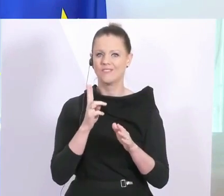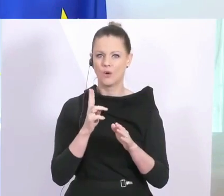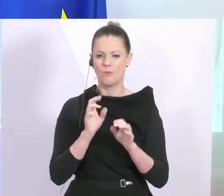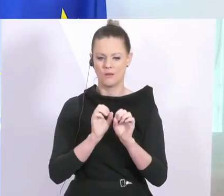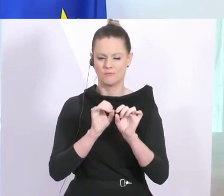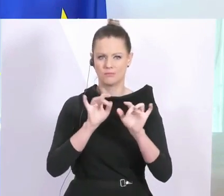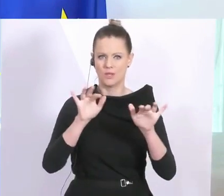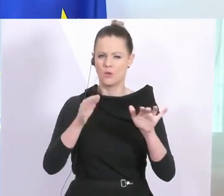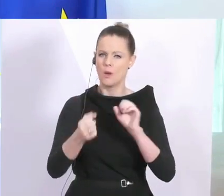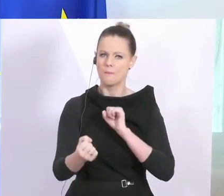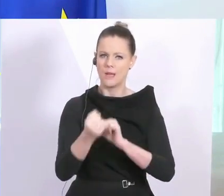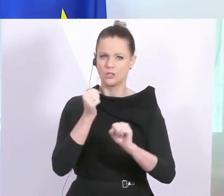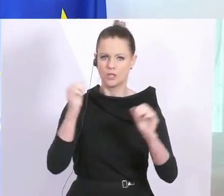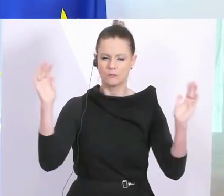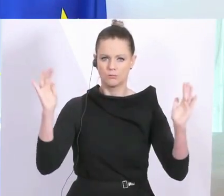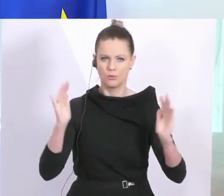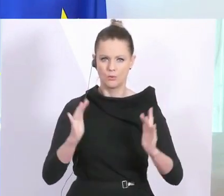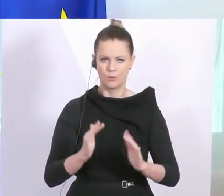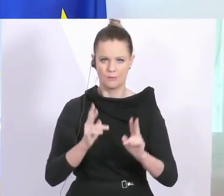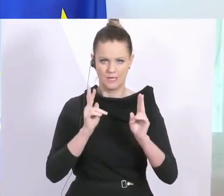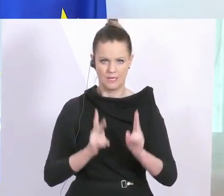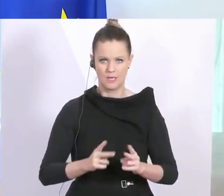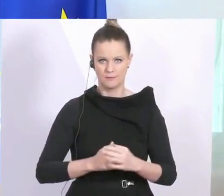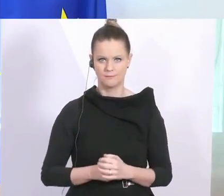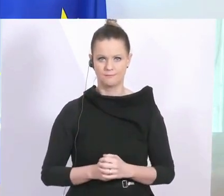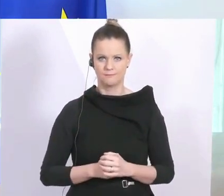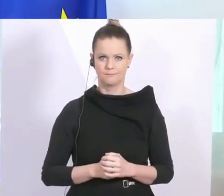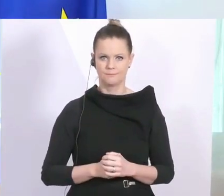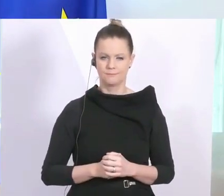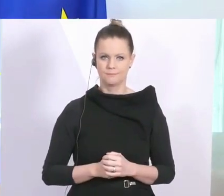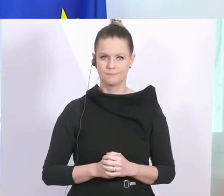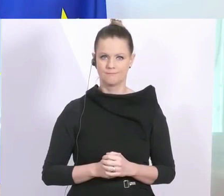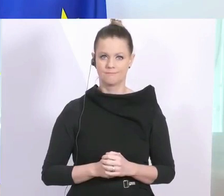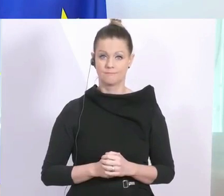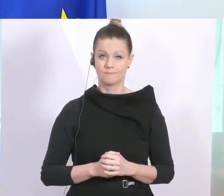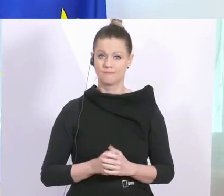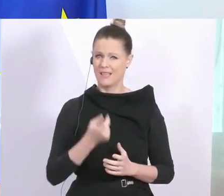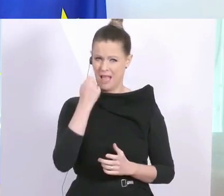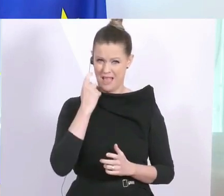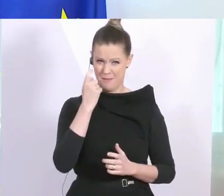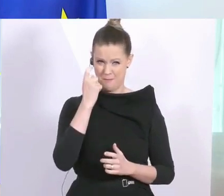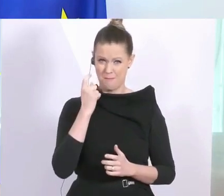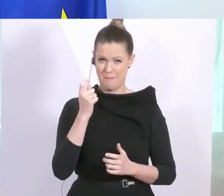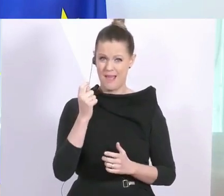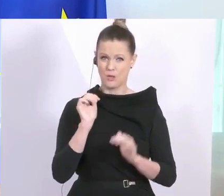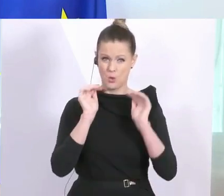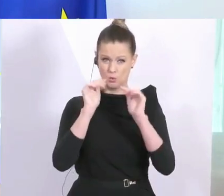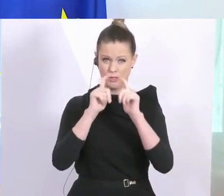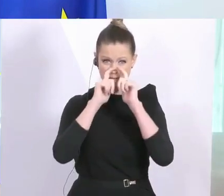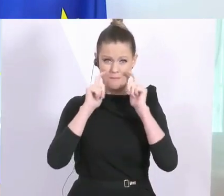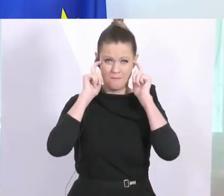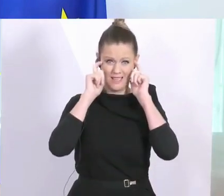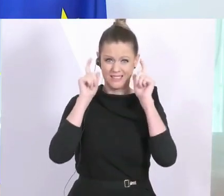stärker zu reduzieren. Es handelt sich hier nicht um Schutzmasken, wie sie das medizinische Personal